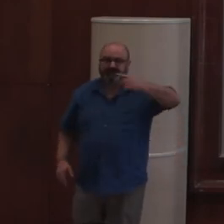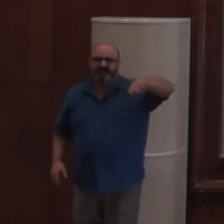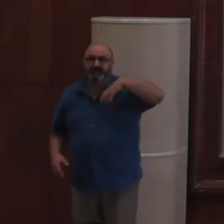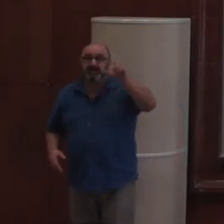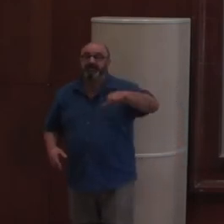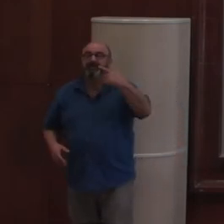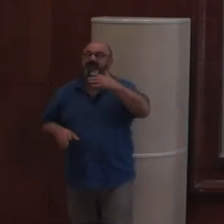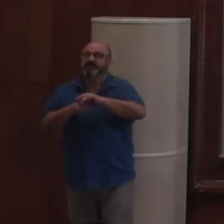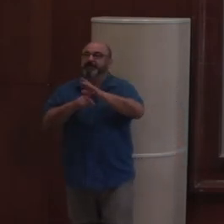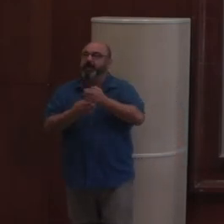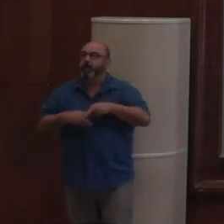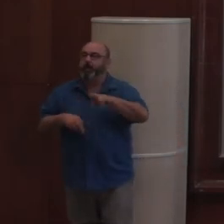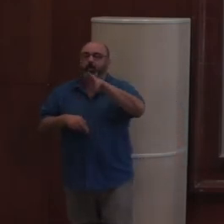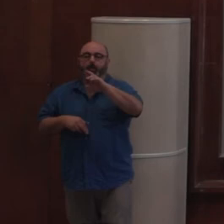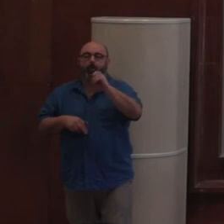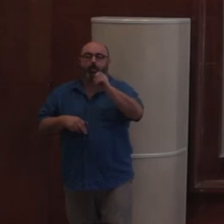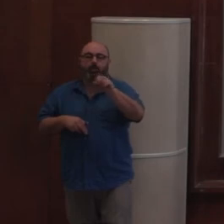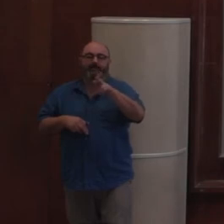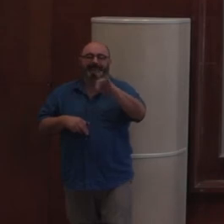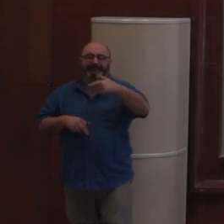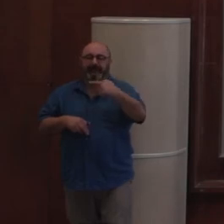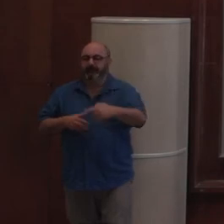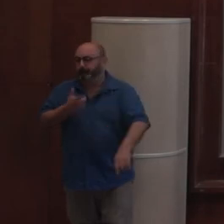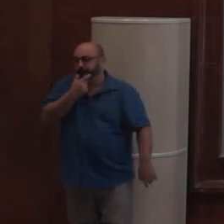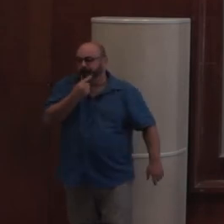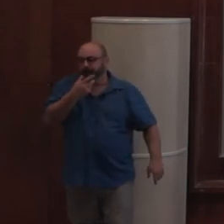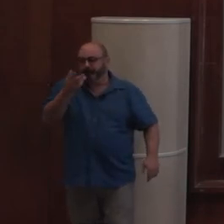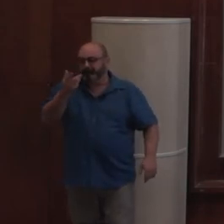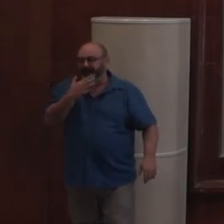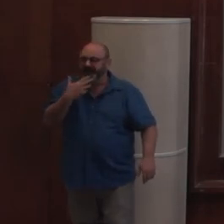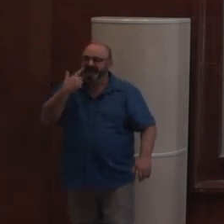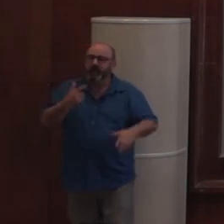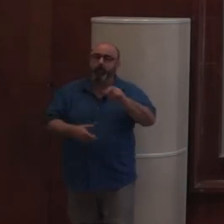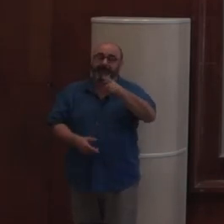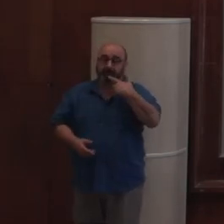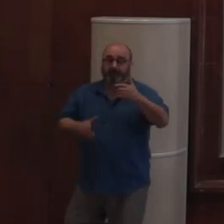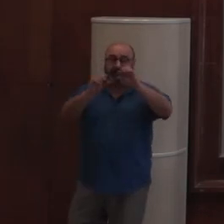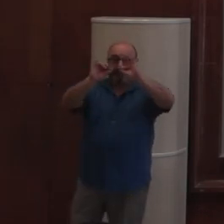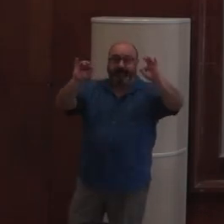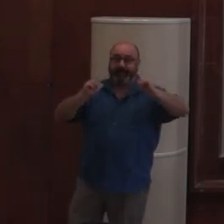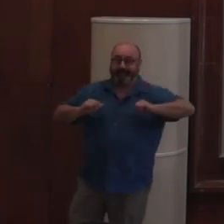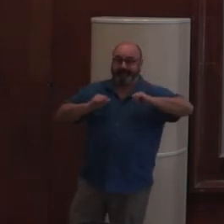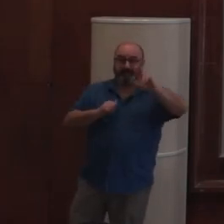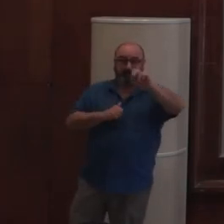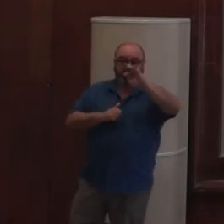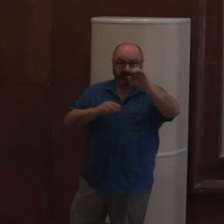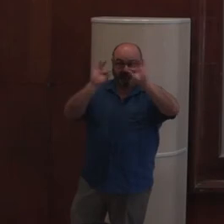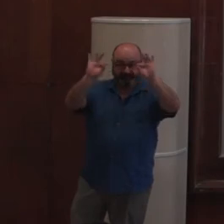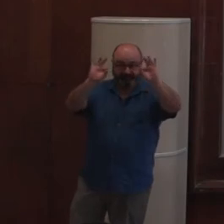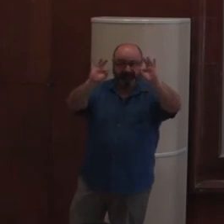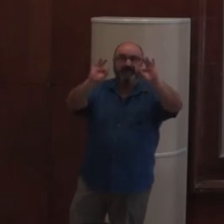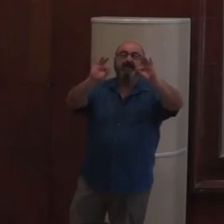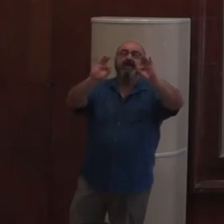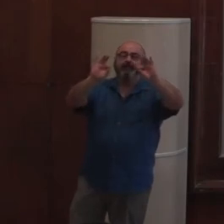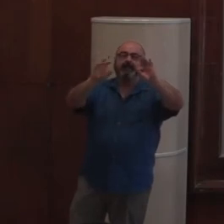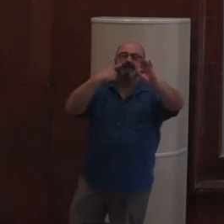faire du routing, c'est trop bien. C'est parfait, le routing. Le routing, donc, le principe du routing, c'est que faites des URL où vous mettez des patterns